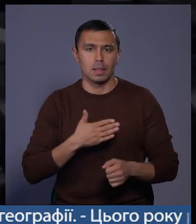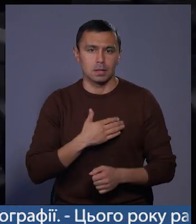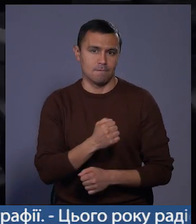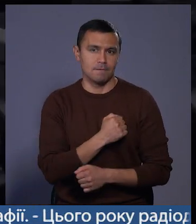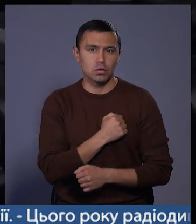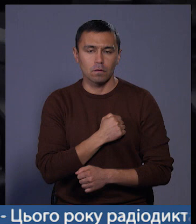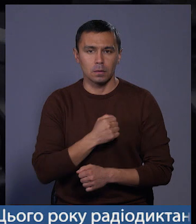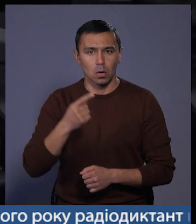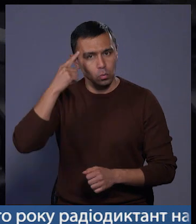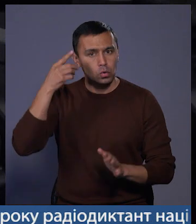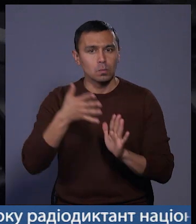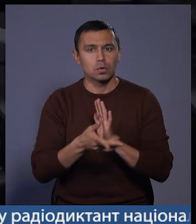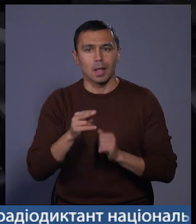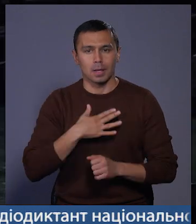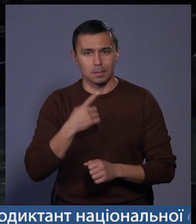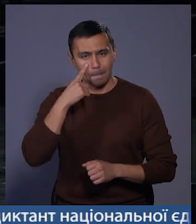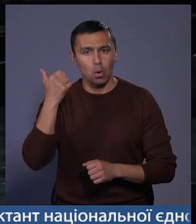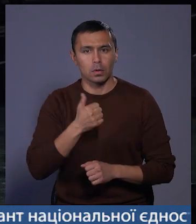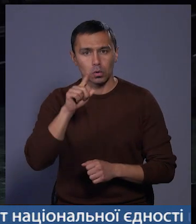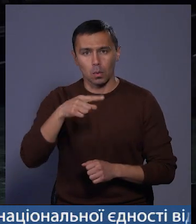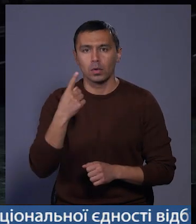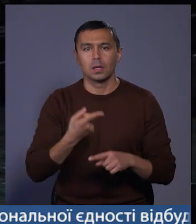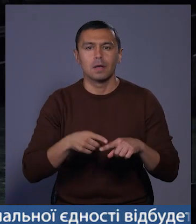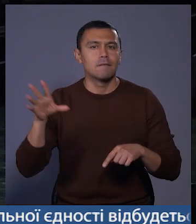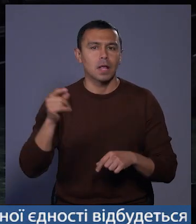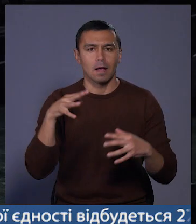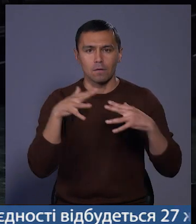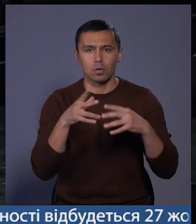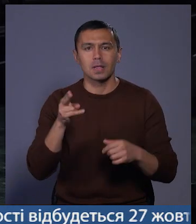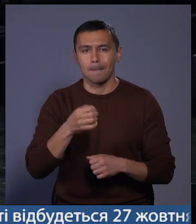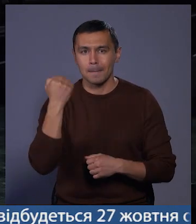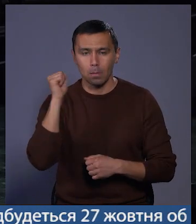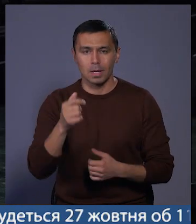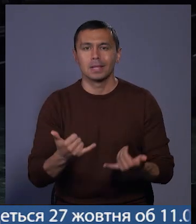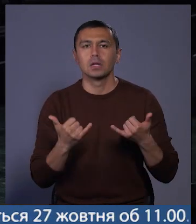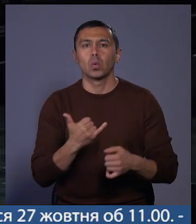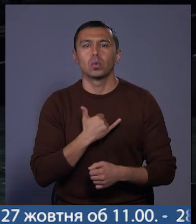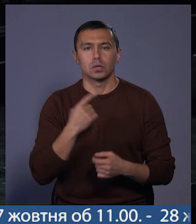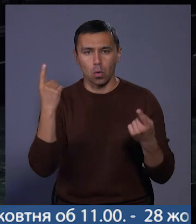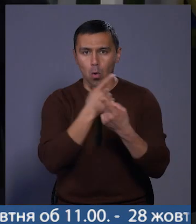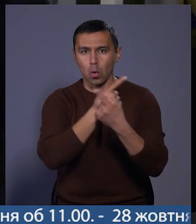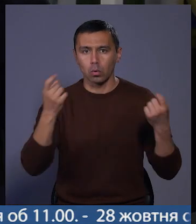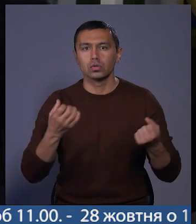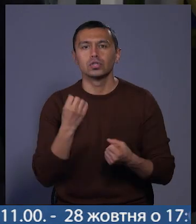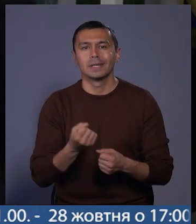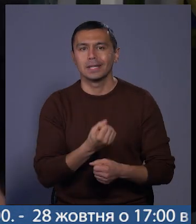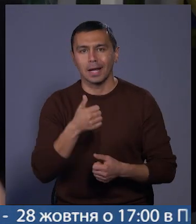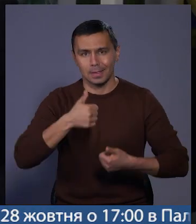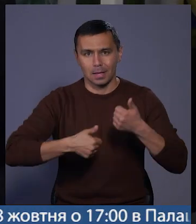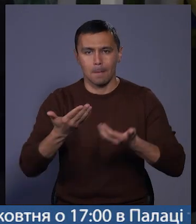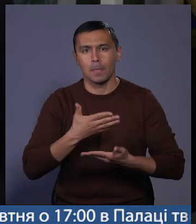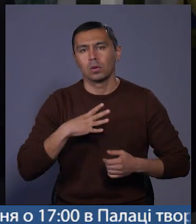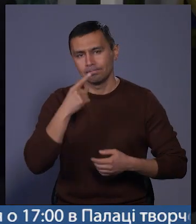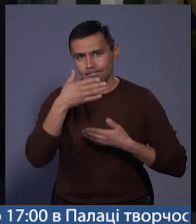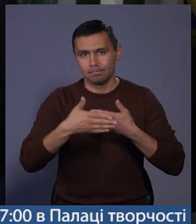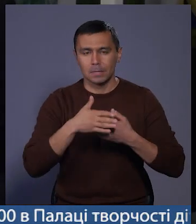військовим, розуміючи, що для нас приоритет номер один – це все для фронту, все для перемоги. Наразі в нас оголошено ще кілька тендерів, ми очікуємо